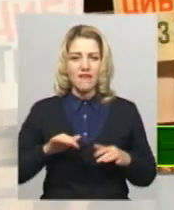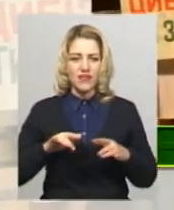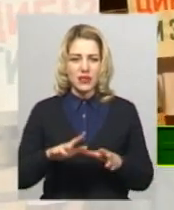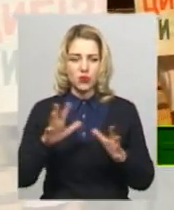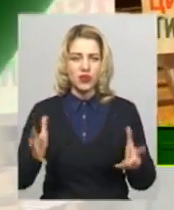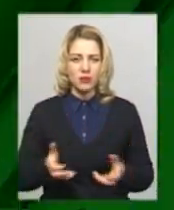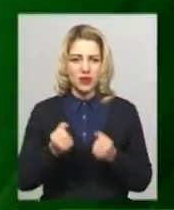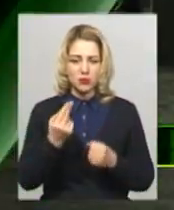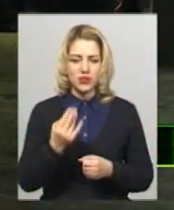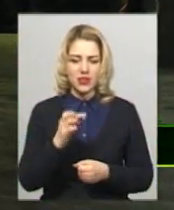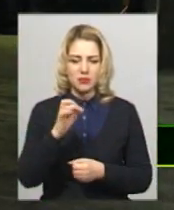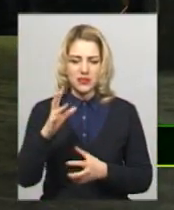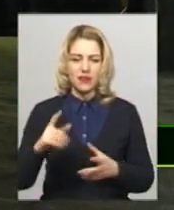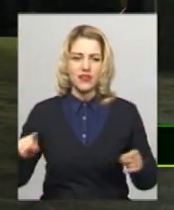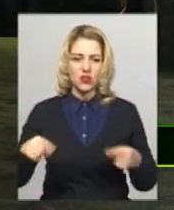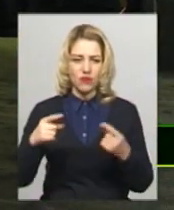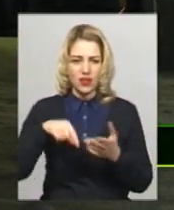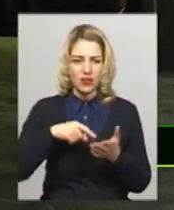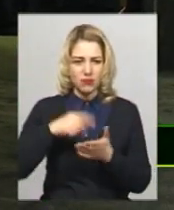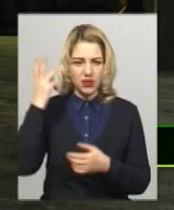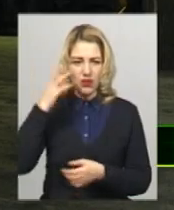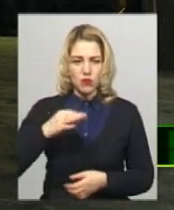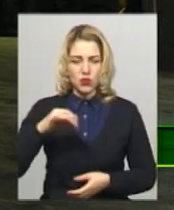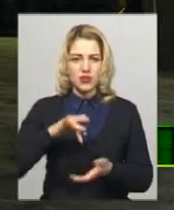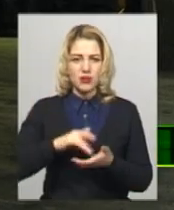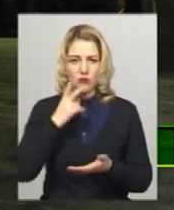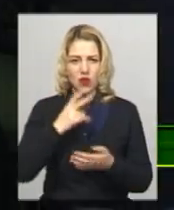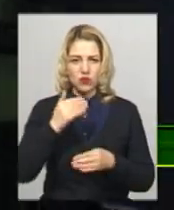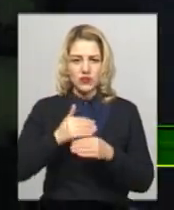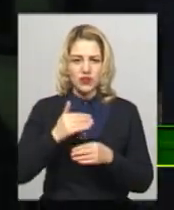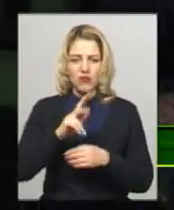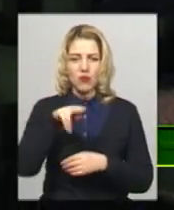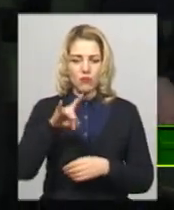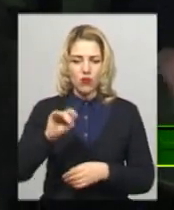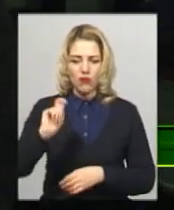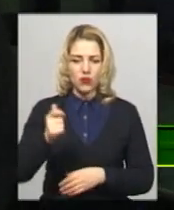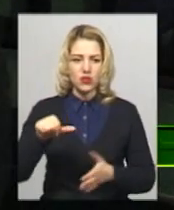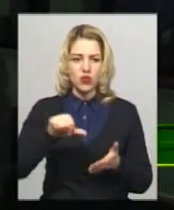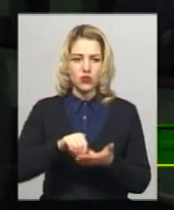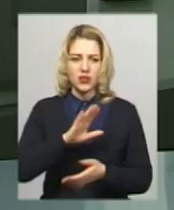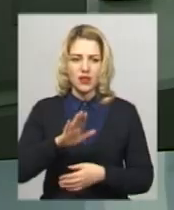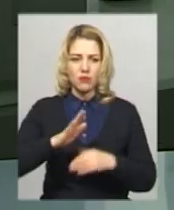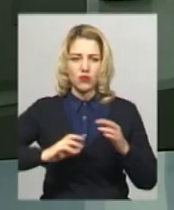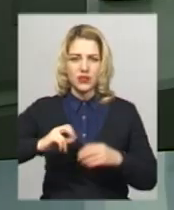сьогодні у Хмельницькому. В обласному центрі покажуть виставу про війну за участю непрофесійних акторів.